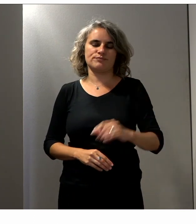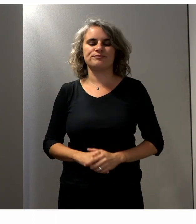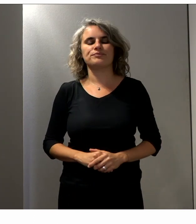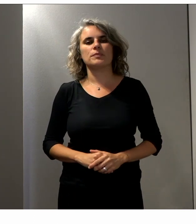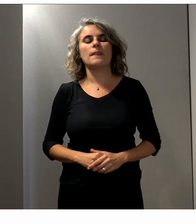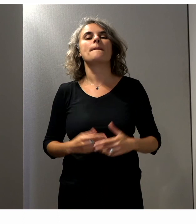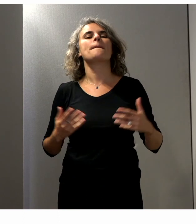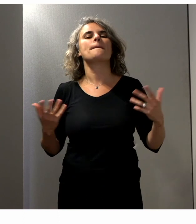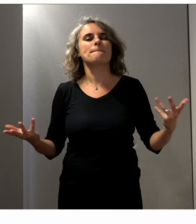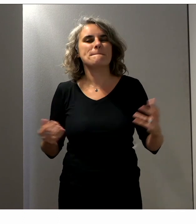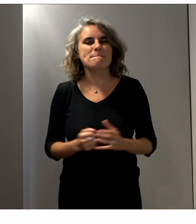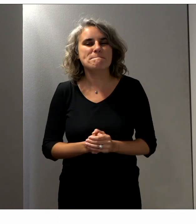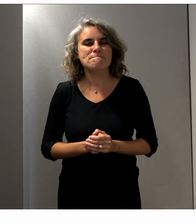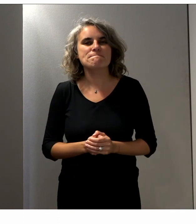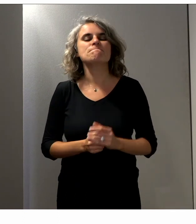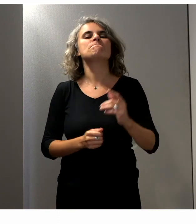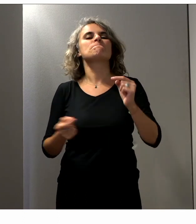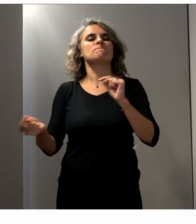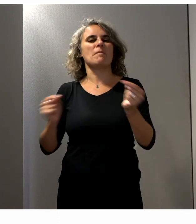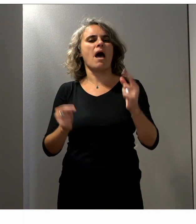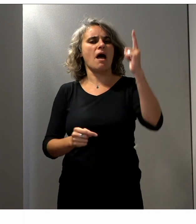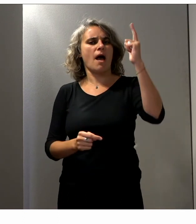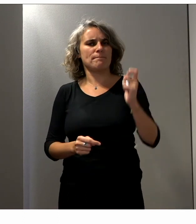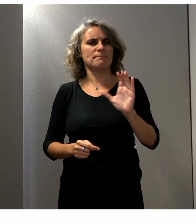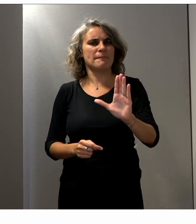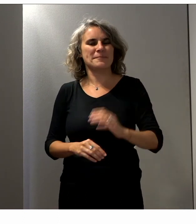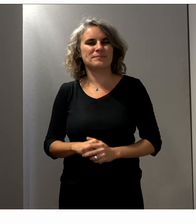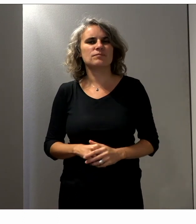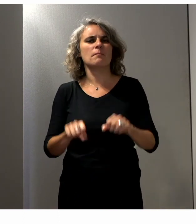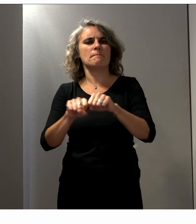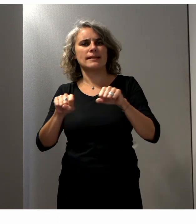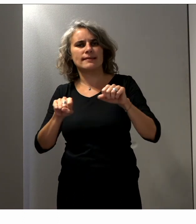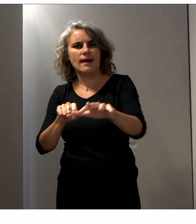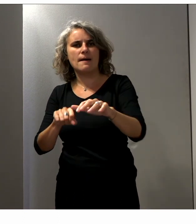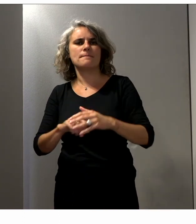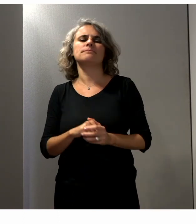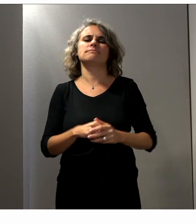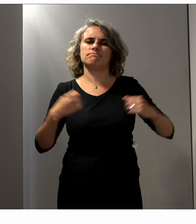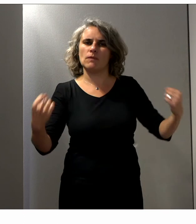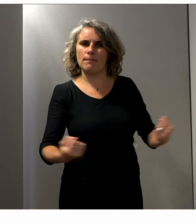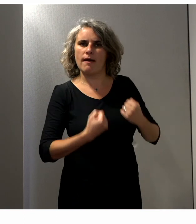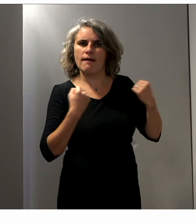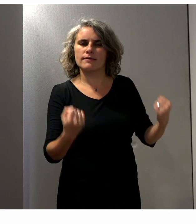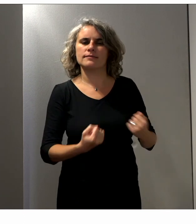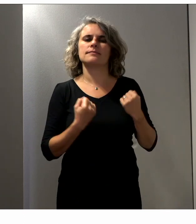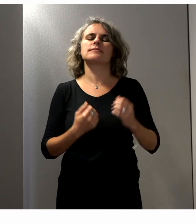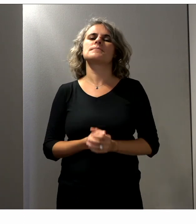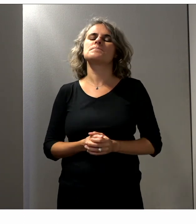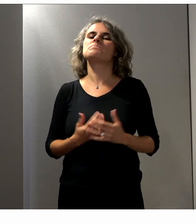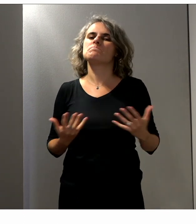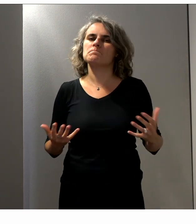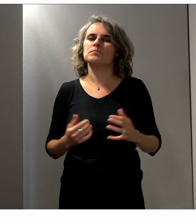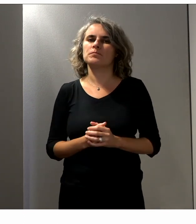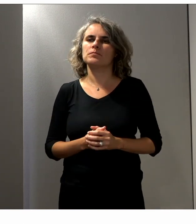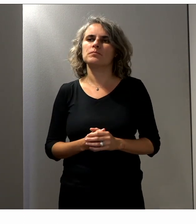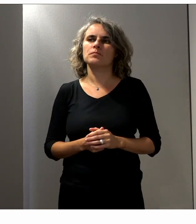Pour entrer dans le débat, on parle de médias, on parle de campagne. Je voudrais vous donner la